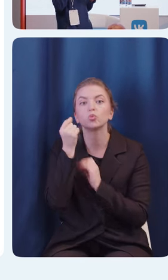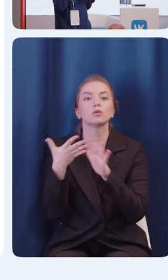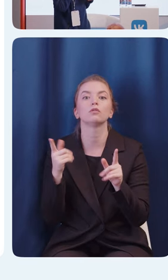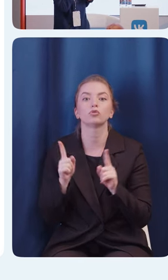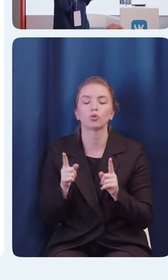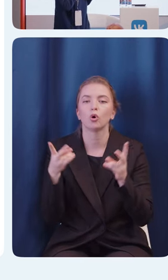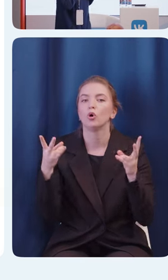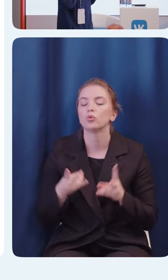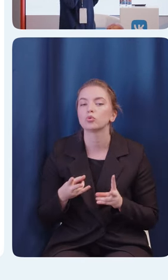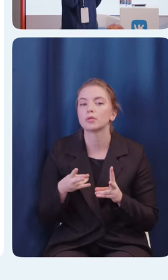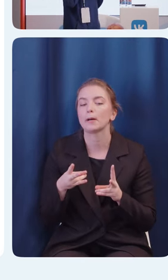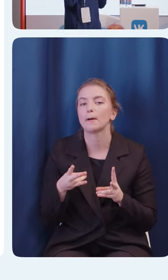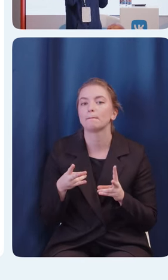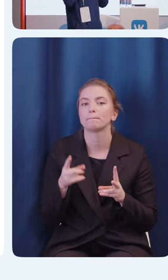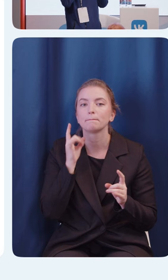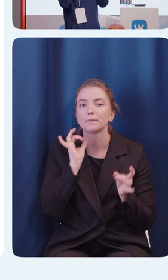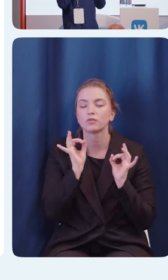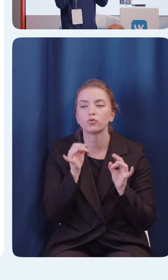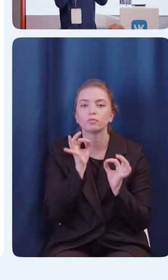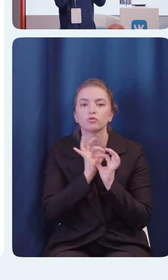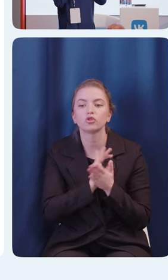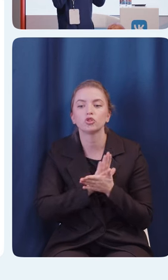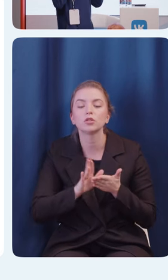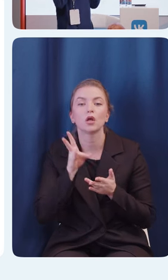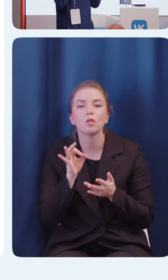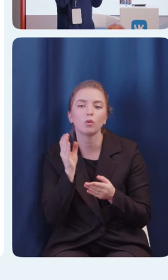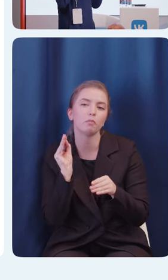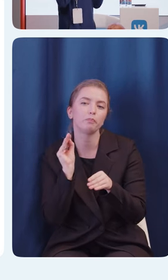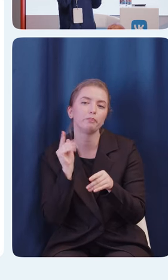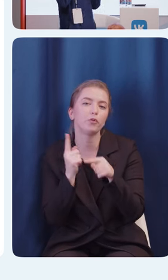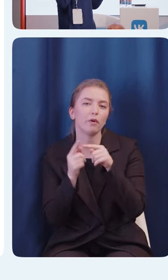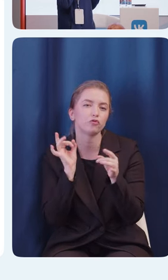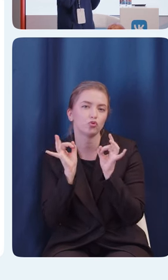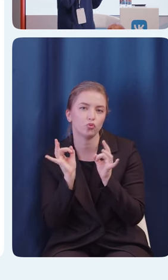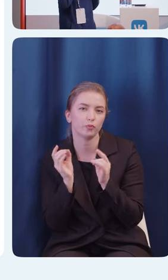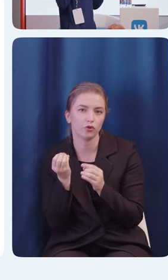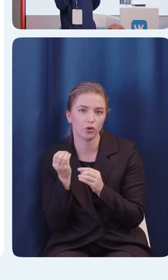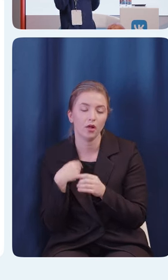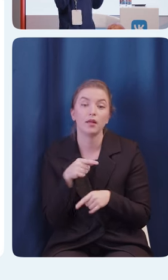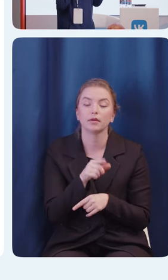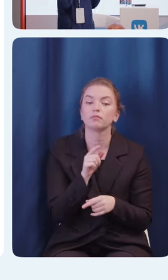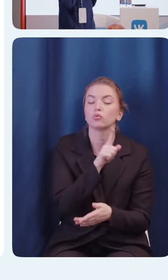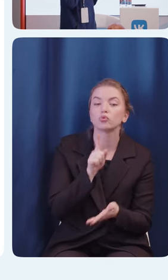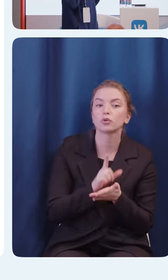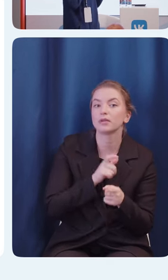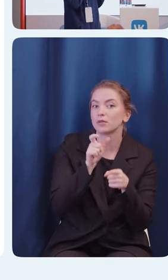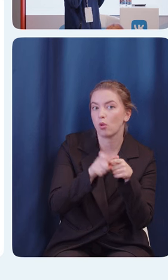безопасности. Она должна состоять из слов, а не цифр или предложений.